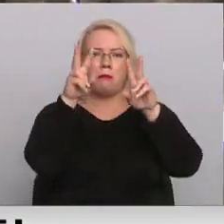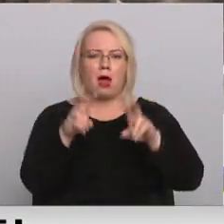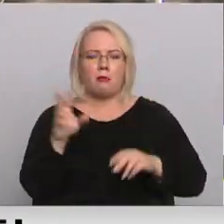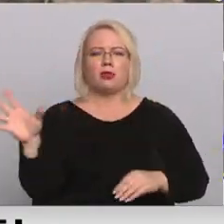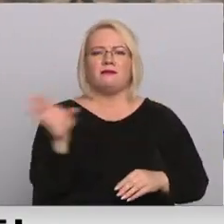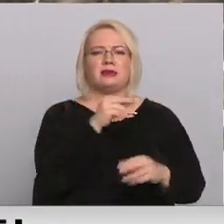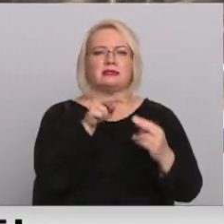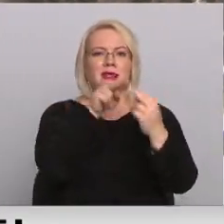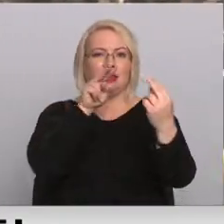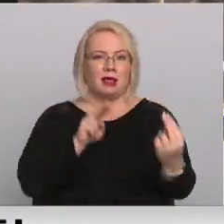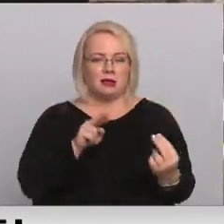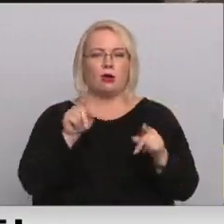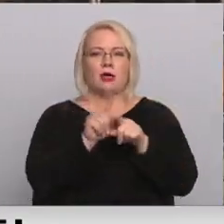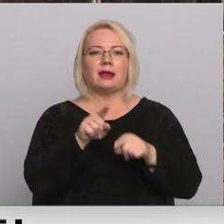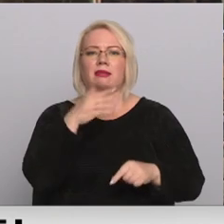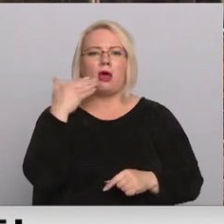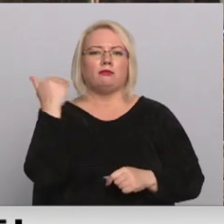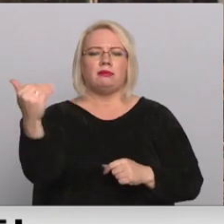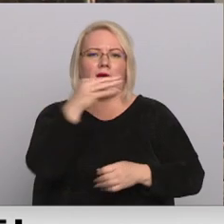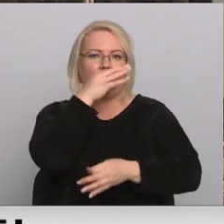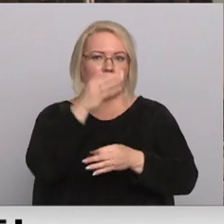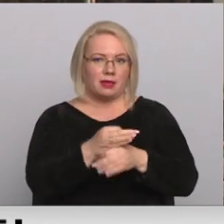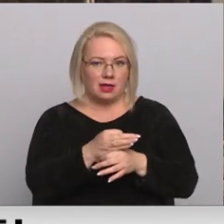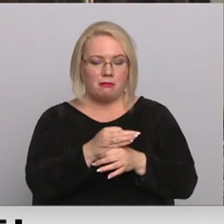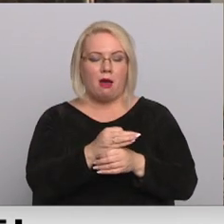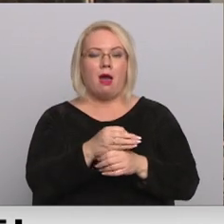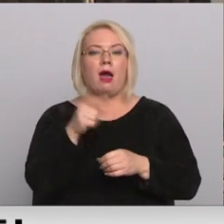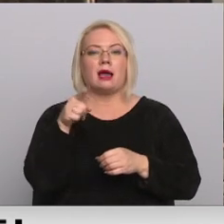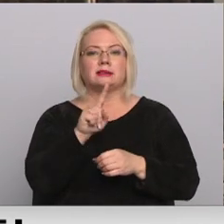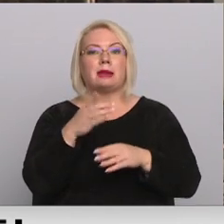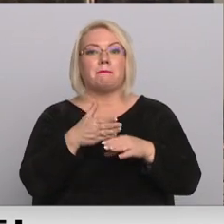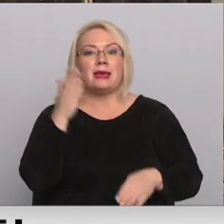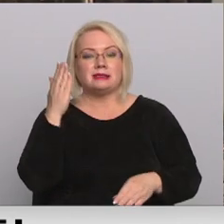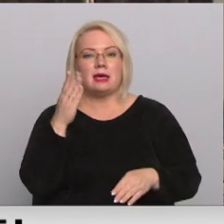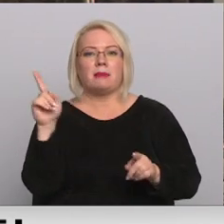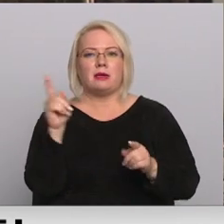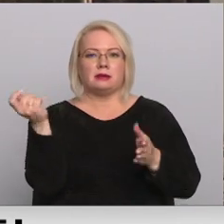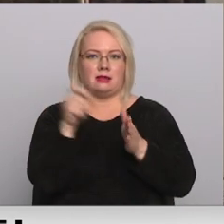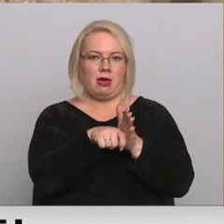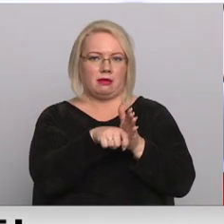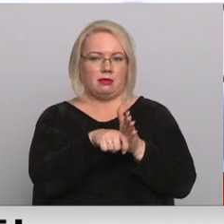tilti, arī tie, kuri nav uzņēmumu atbildībā. Tie, kas atzīti par bīstamiem, ir slēgti.